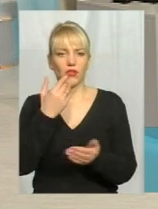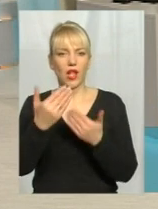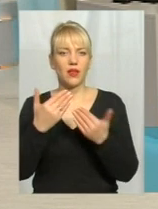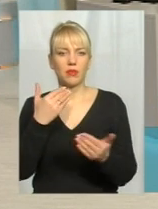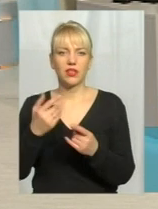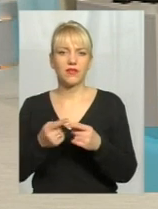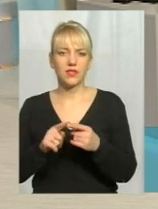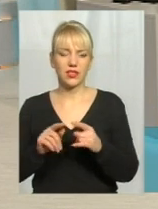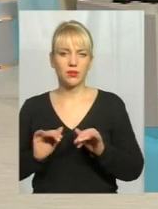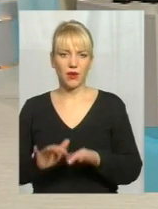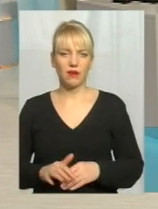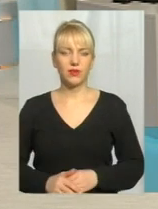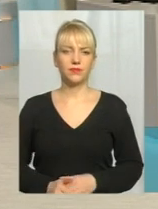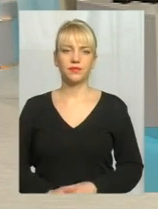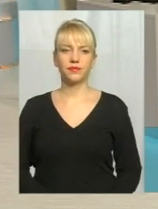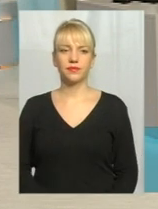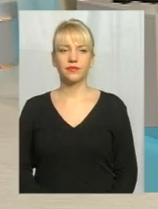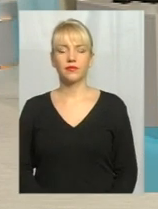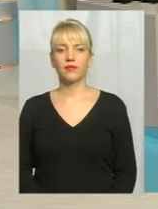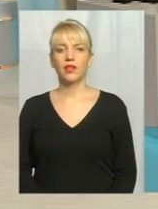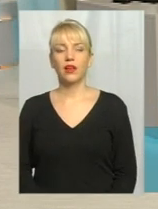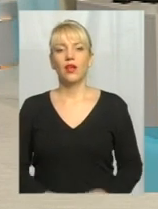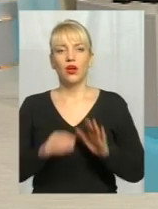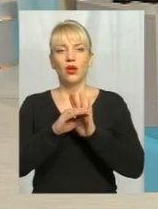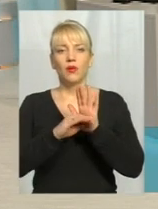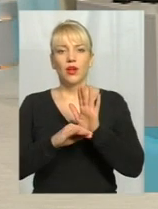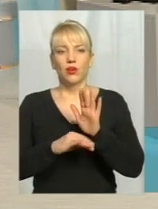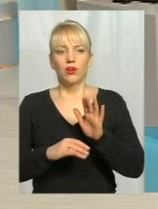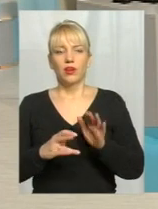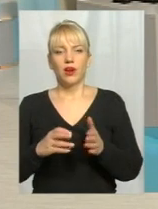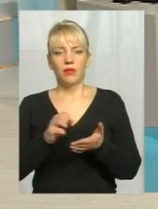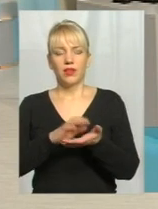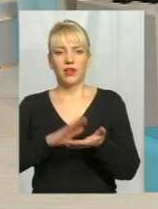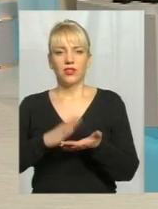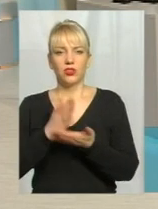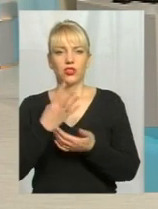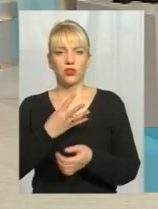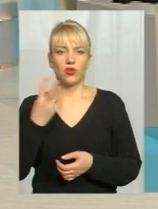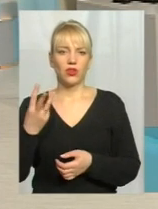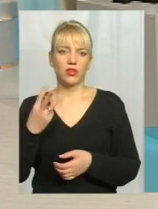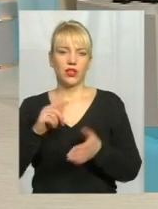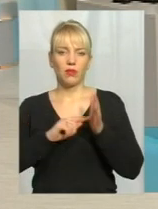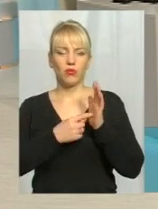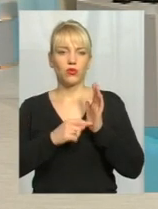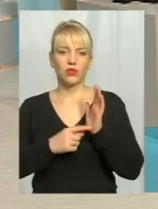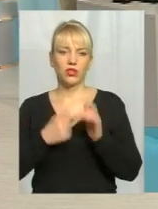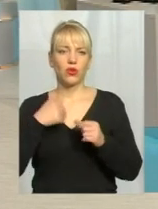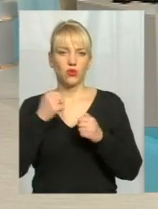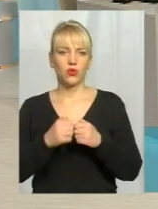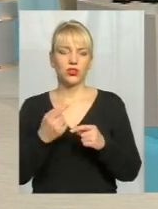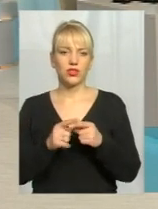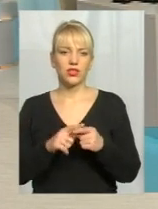цій справі? В принципі, програма налічує 43 пункта. Тобто, кожен, я думаю,